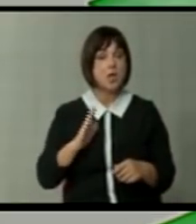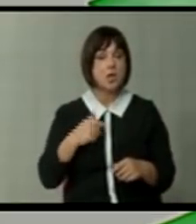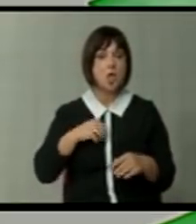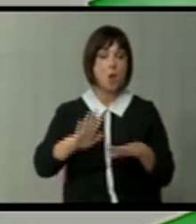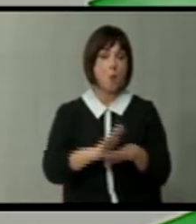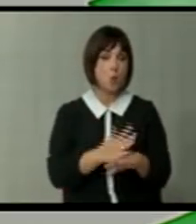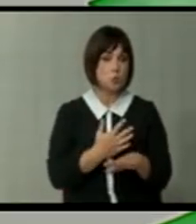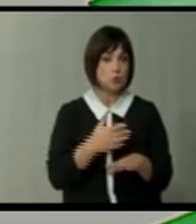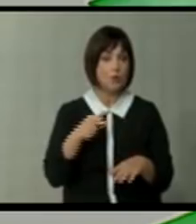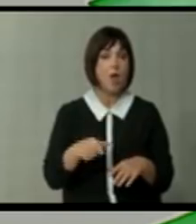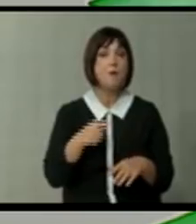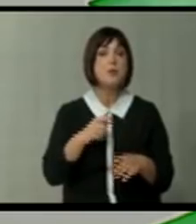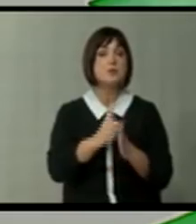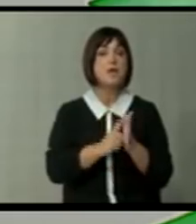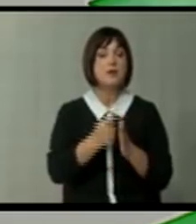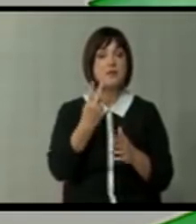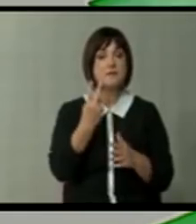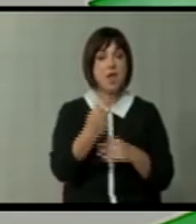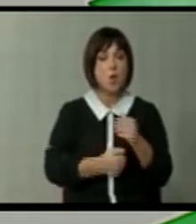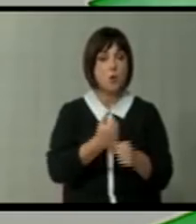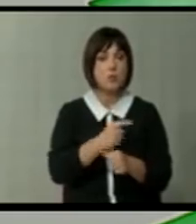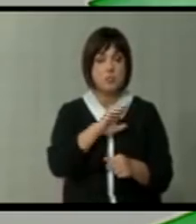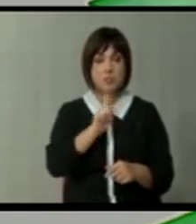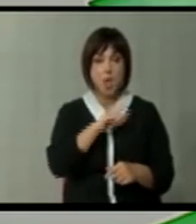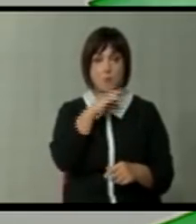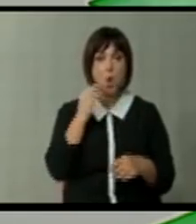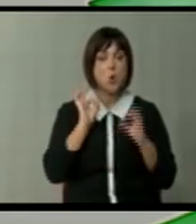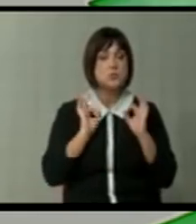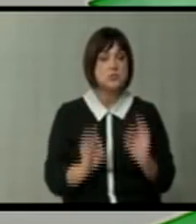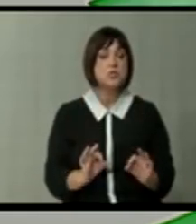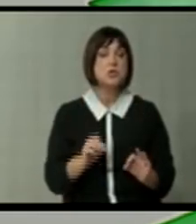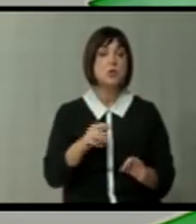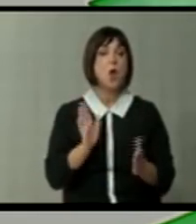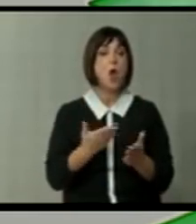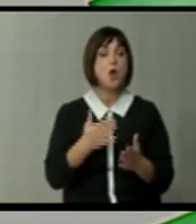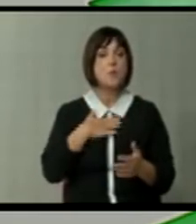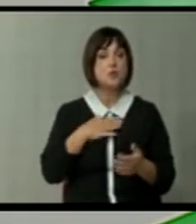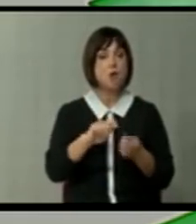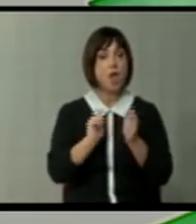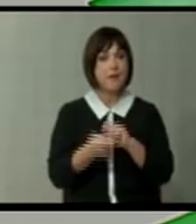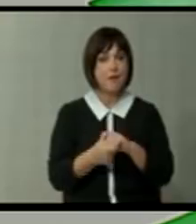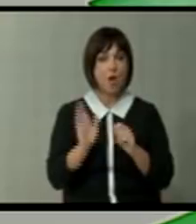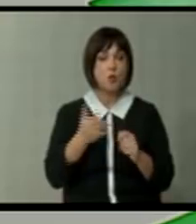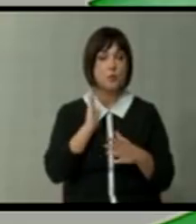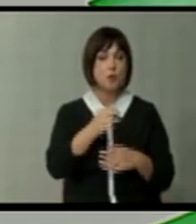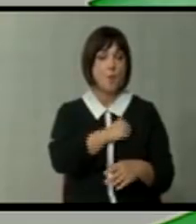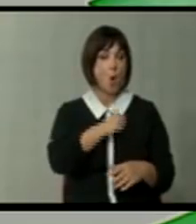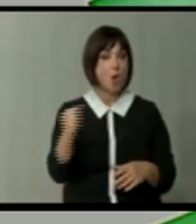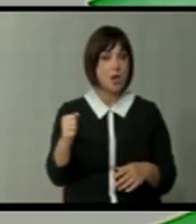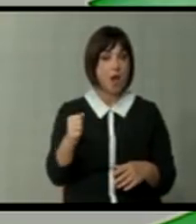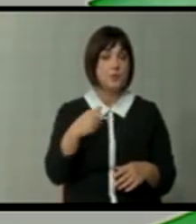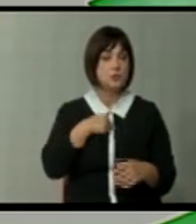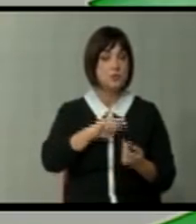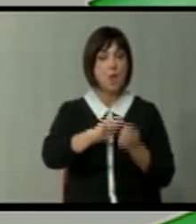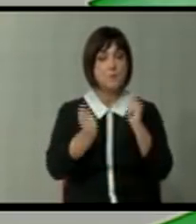почувуваат, години и немногу, но сигурно дека доколку имаше реформи, доколку се одеше по-храбро да